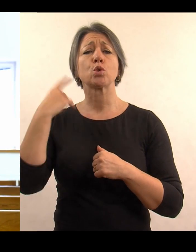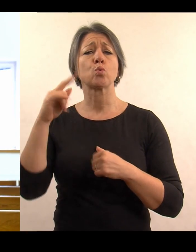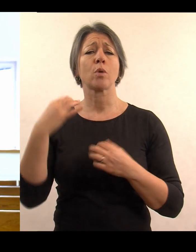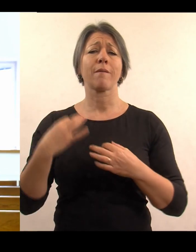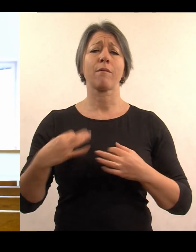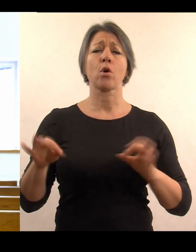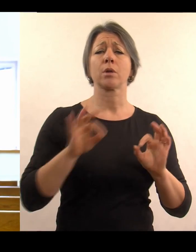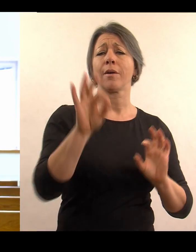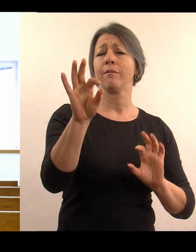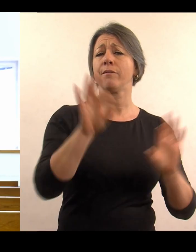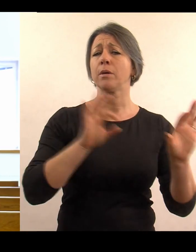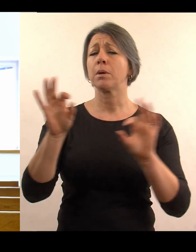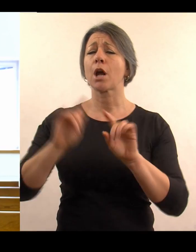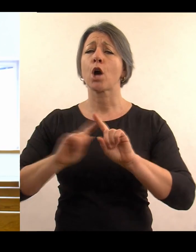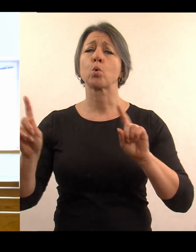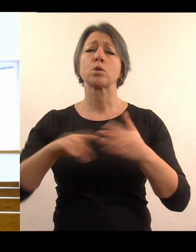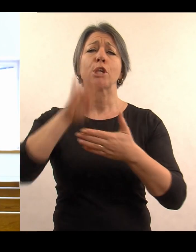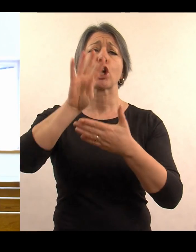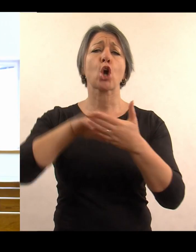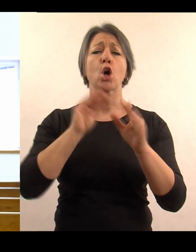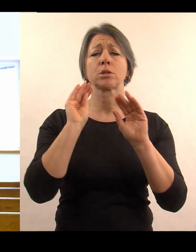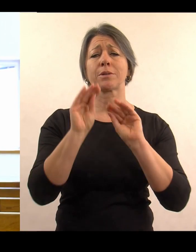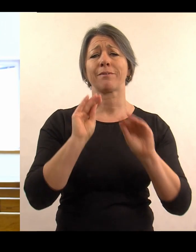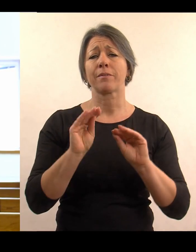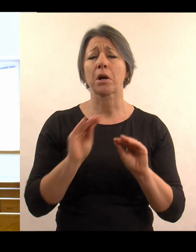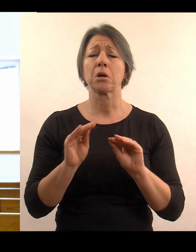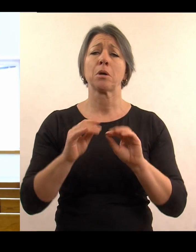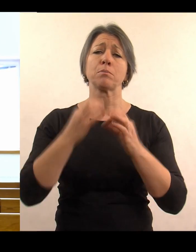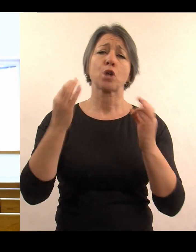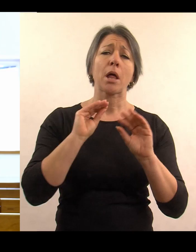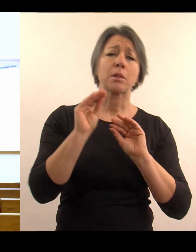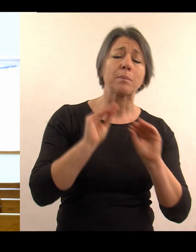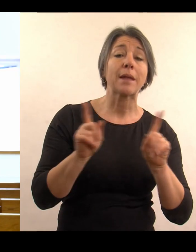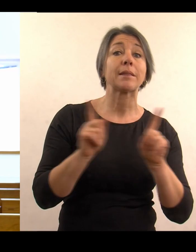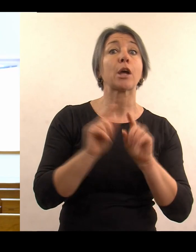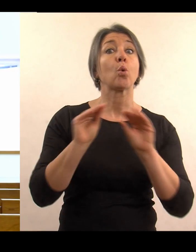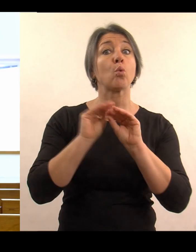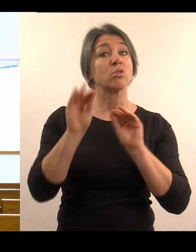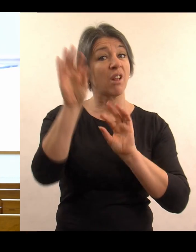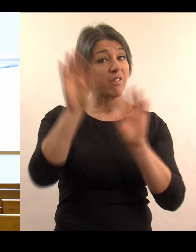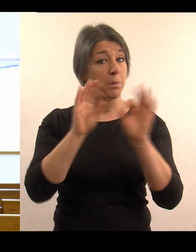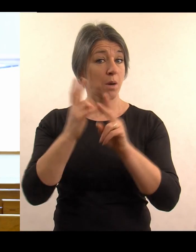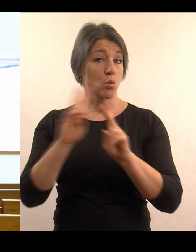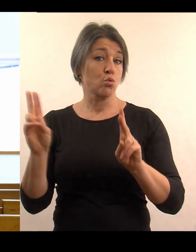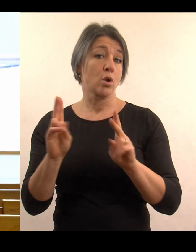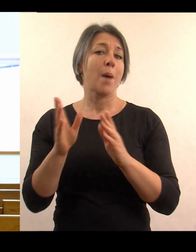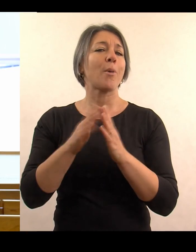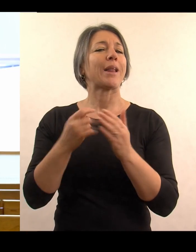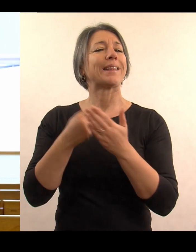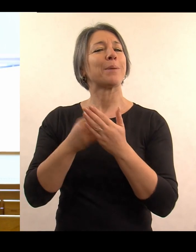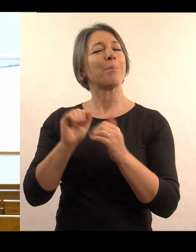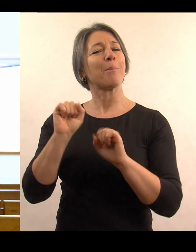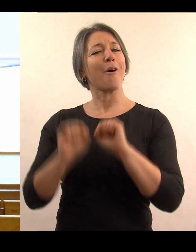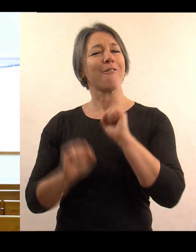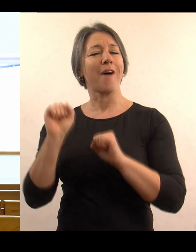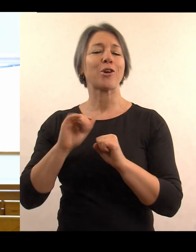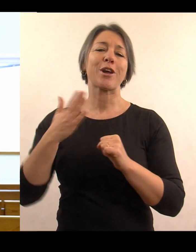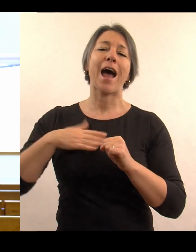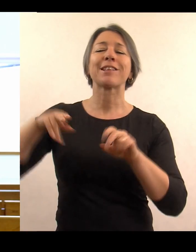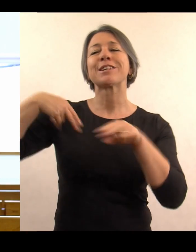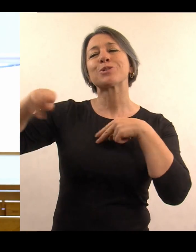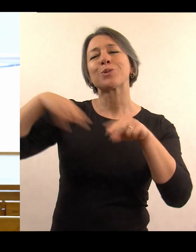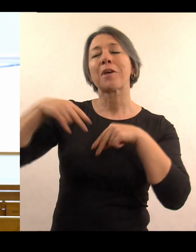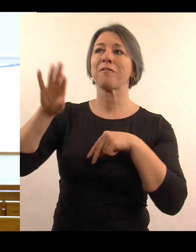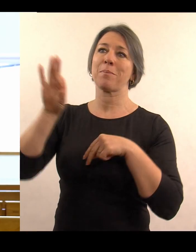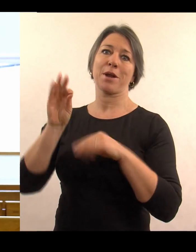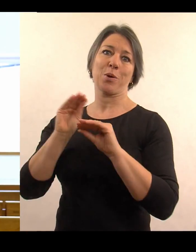vybrat si rozvrch, jaký chceme, můžeme si zvolit vyučující, kteří nám vyhovují, někdo rád diskutuje, někdo radši poslouchá